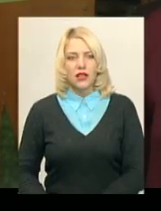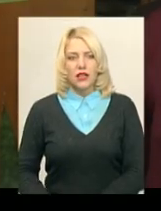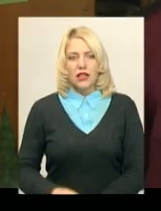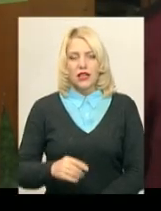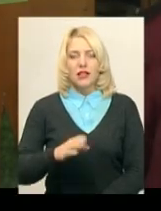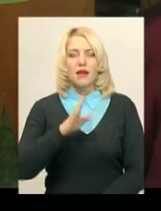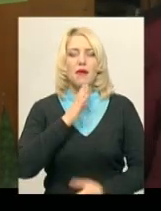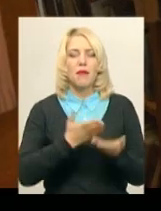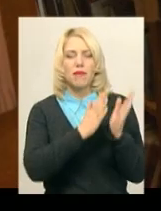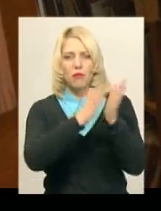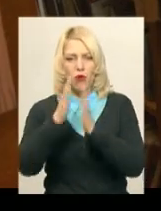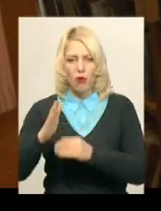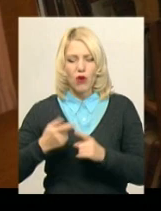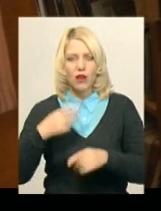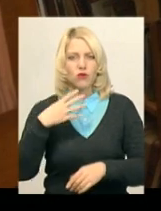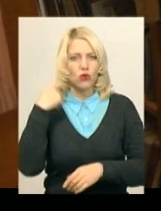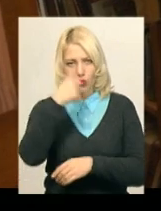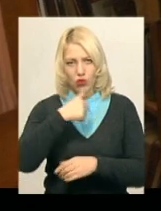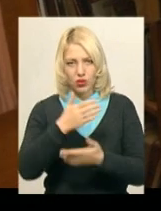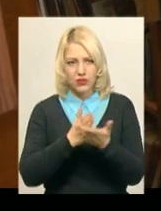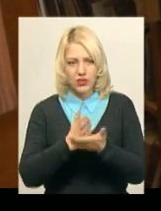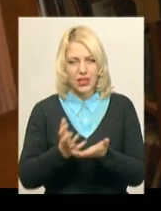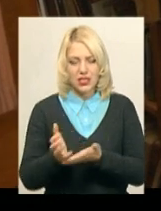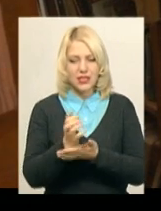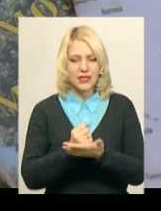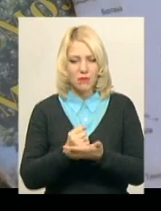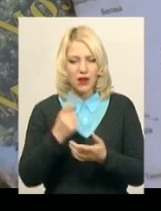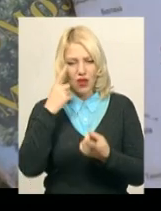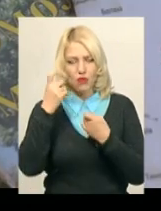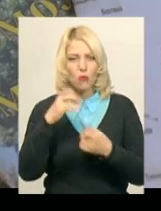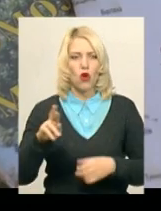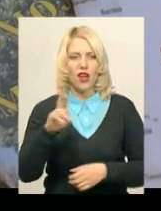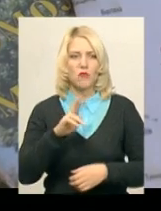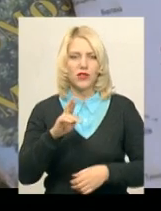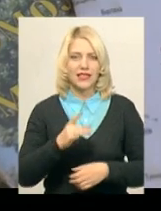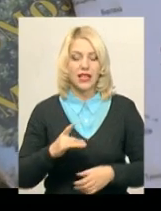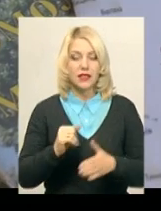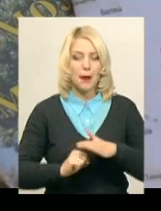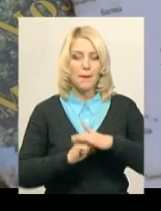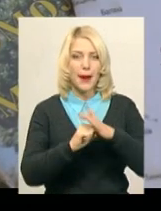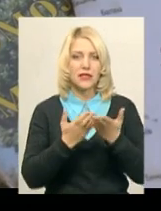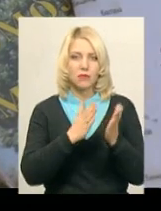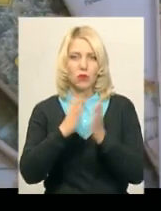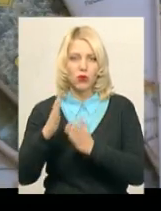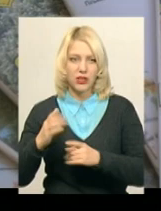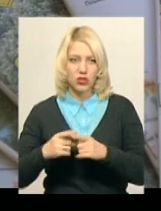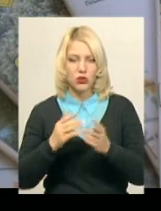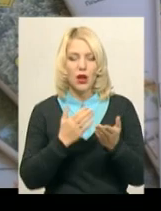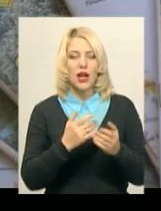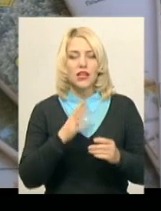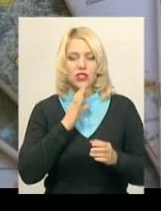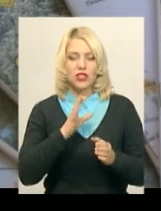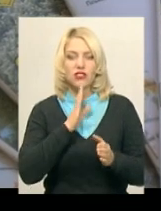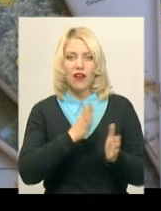-річним стажем Валентина Москаленко збирає краєзнавчу інформацію про Ярмолинецький район. На базі бібліотечної міні-друкарні жінка упорядкувала